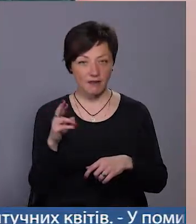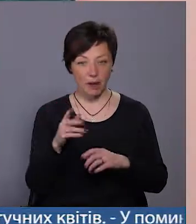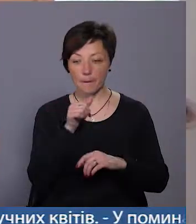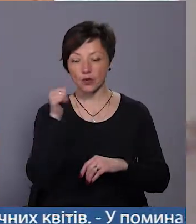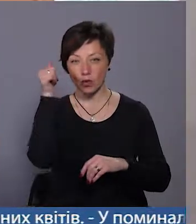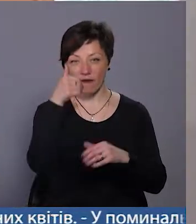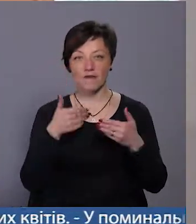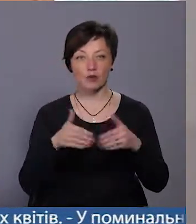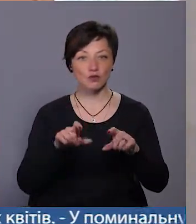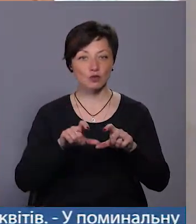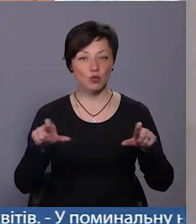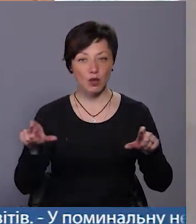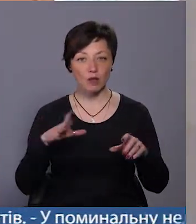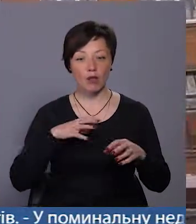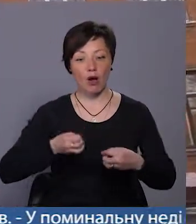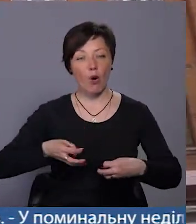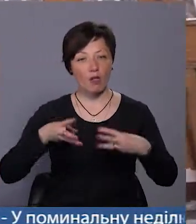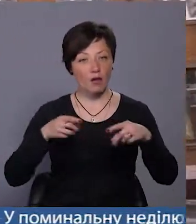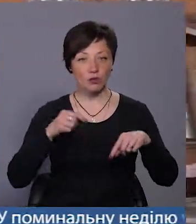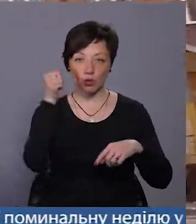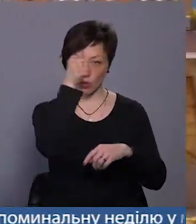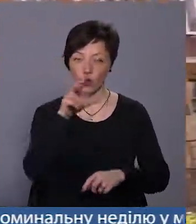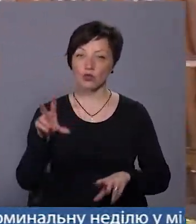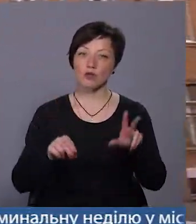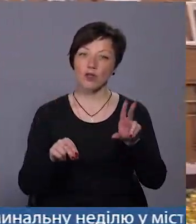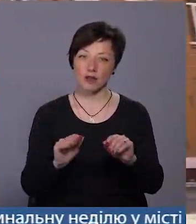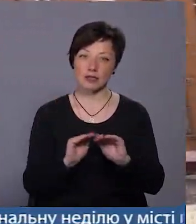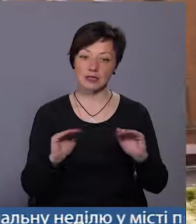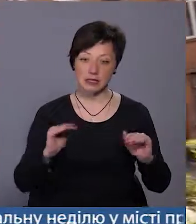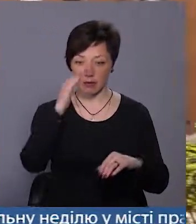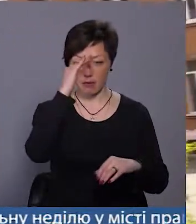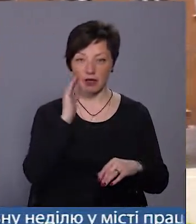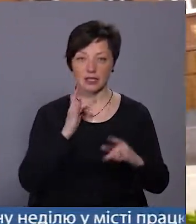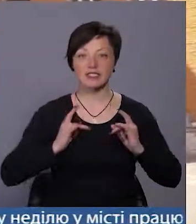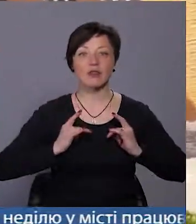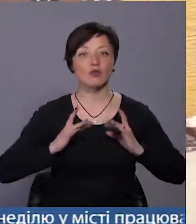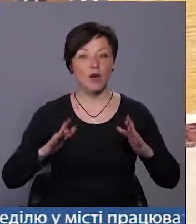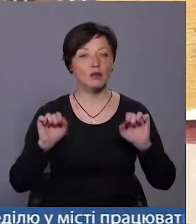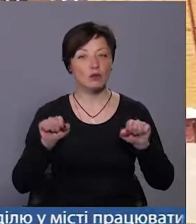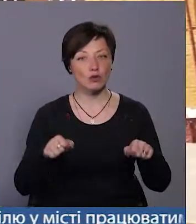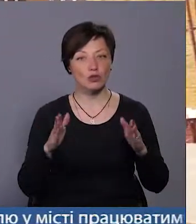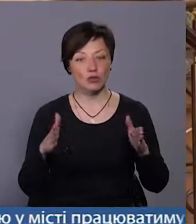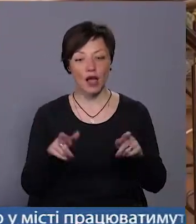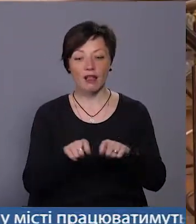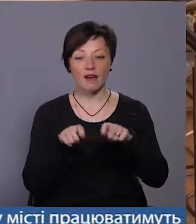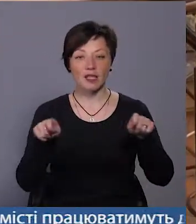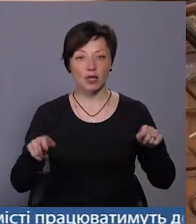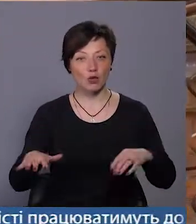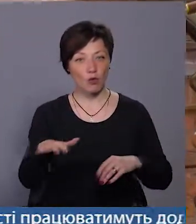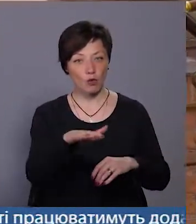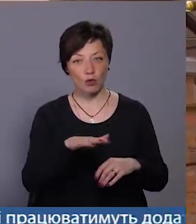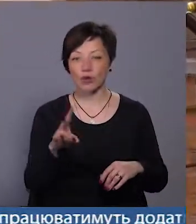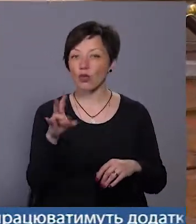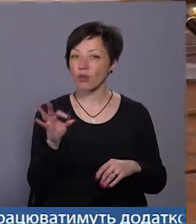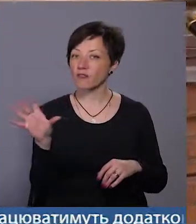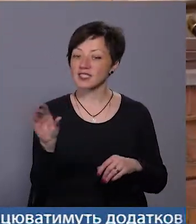хмельницьких школах відбувалися онлайн. Цього року, сподіваються, школярі та їхні батьки святкувати можна буде на відкритому просторі. Однак